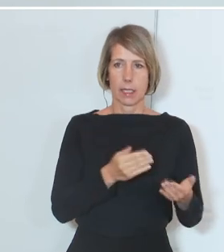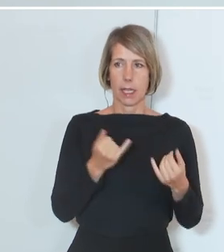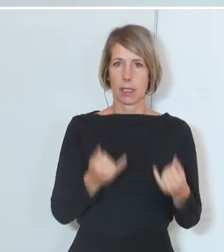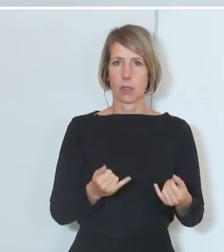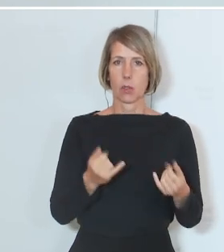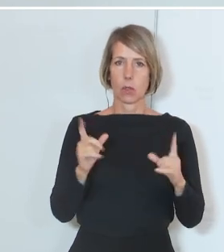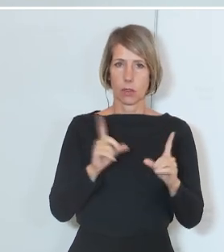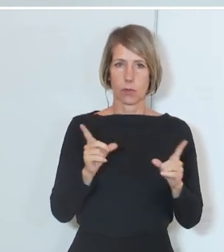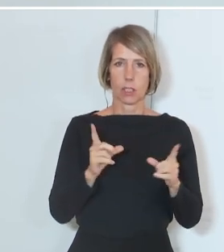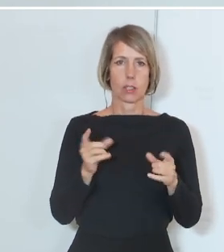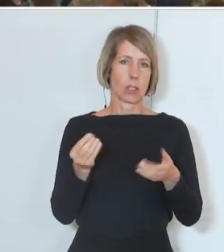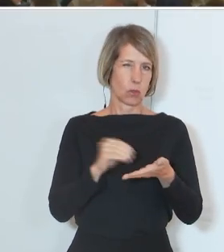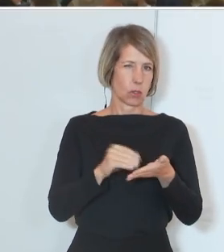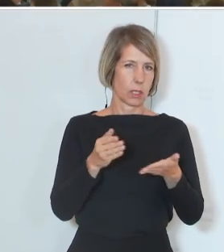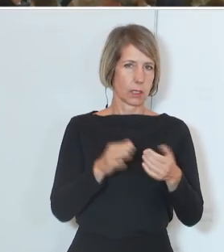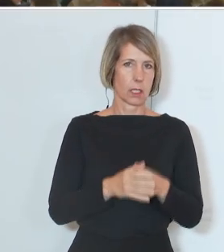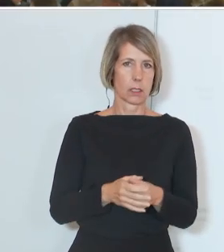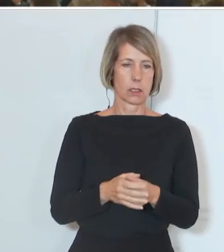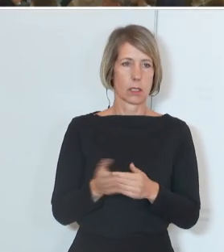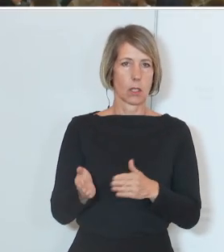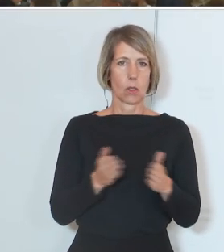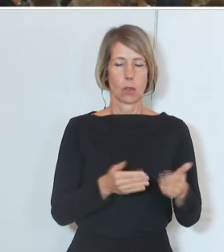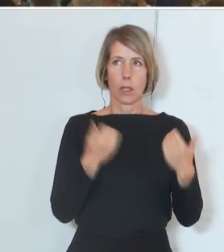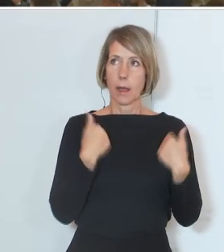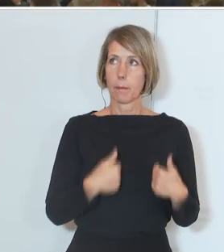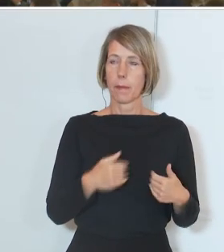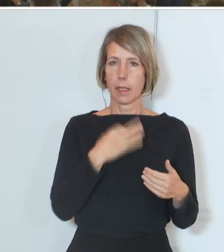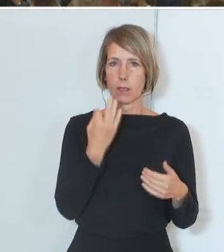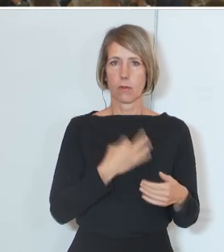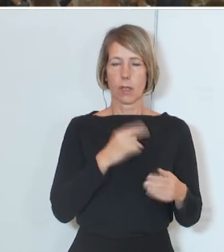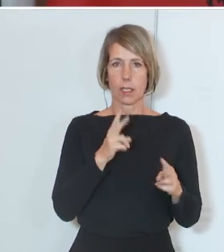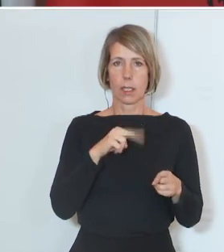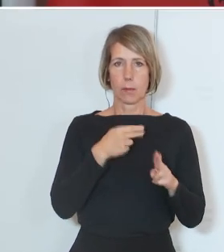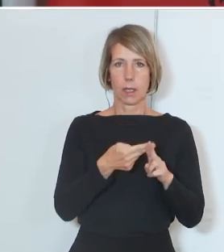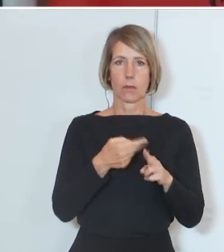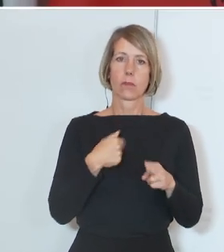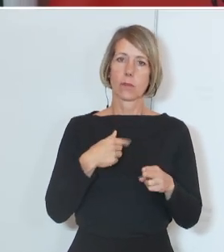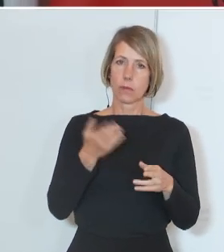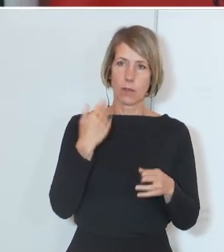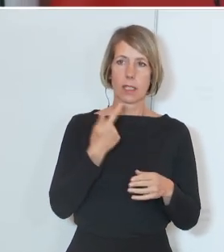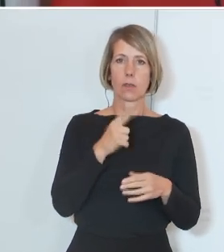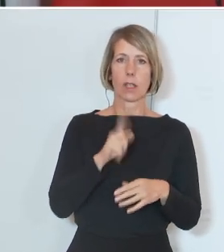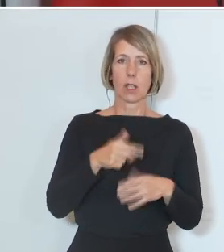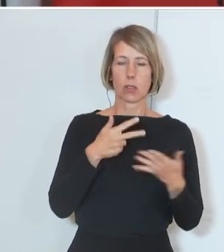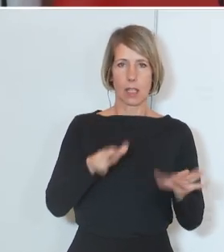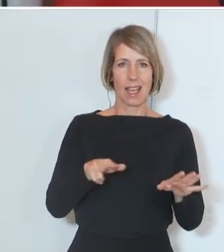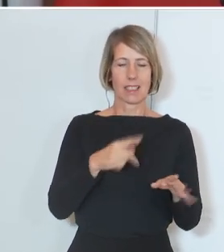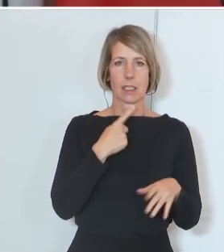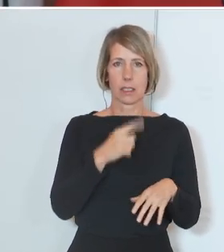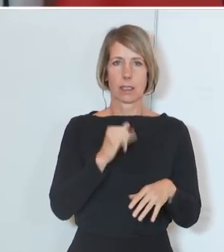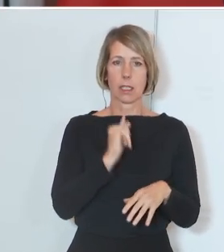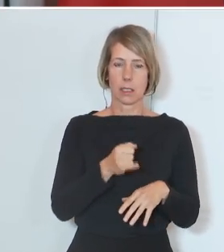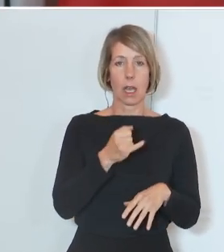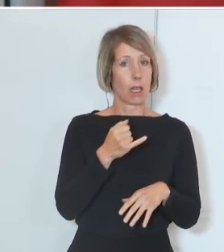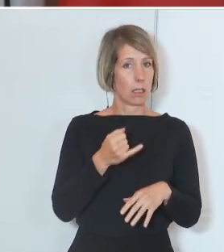Veranstaltung. An die an mich gerichtete Frage darf ich wie folgt beantworten. Ich bleibe dabei, ich habe das damals 2018 gesagt, es sollte jeder und jede